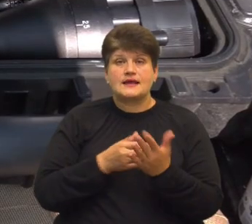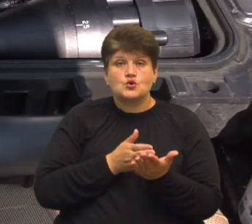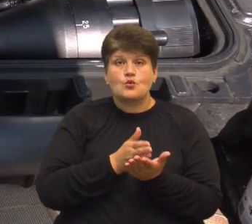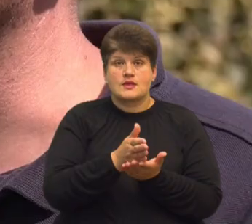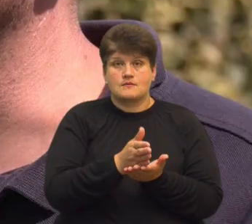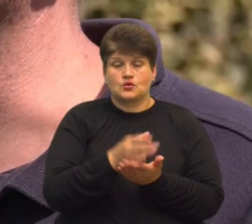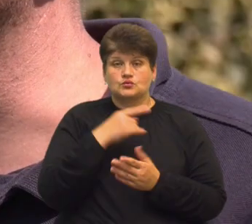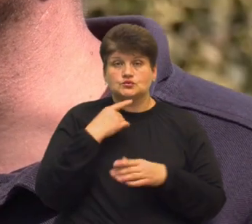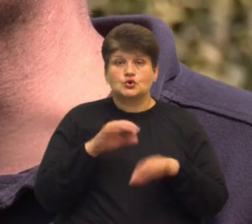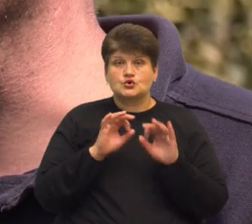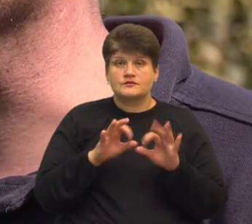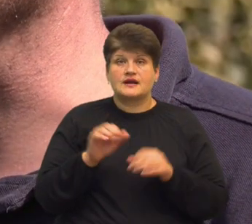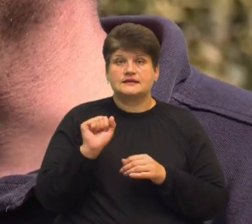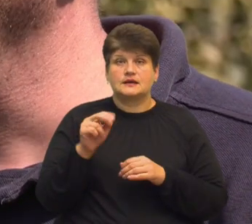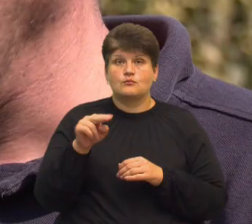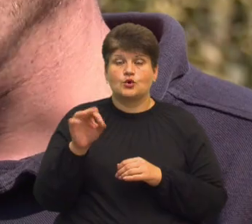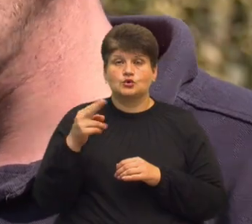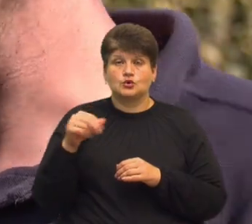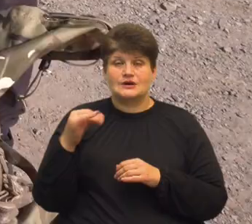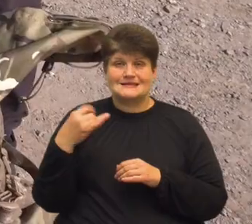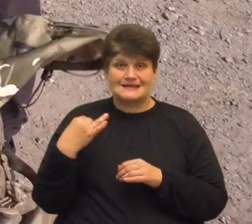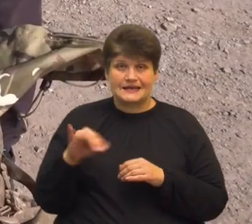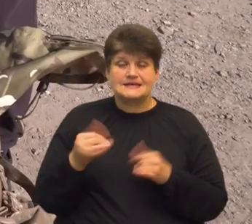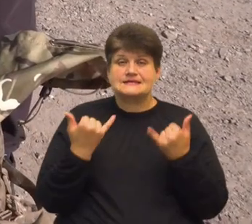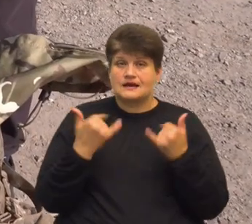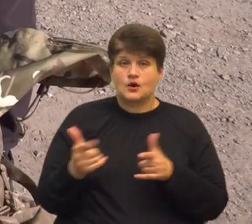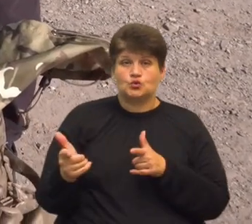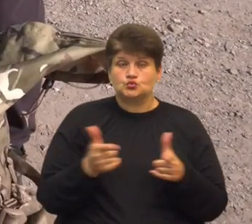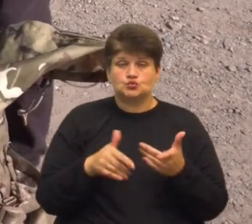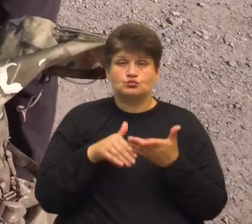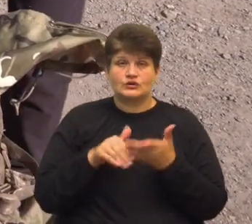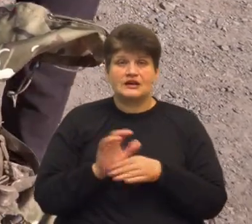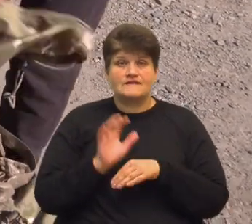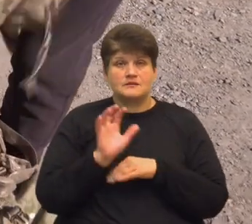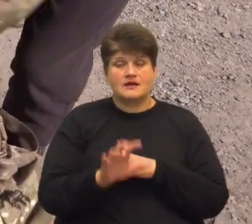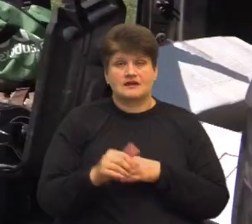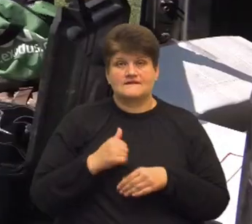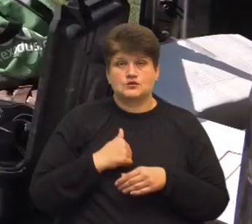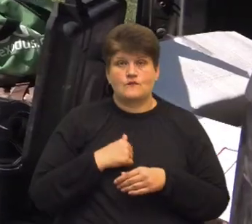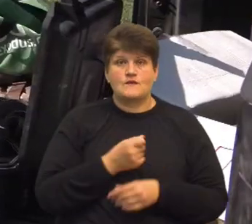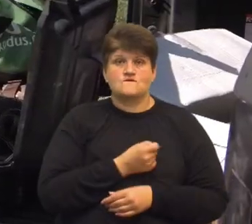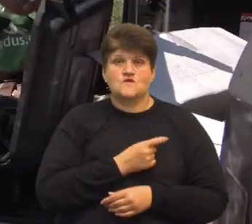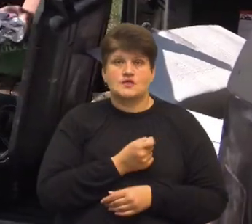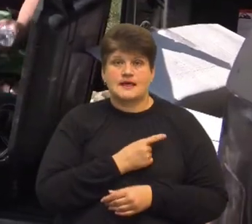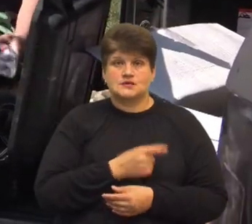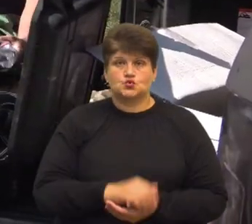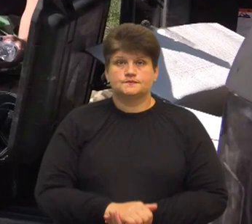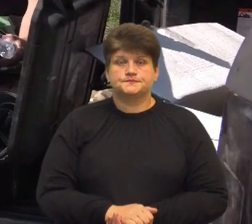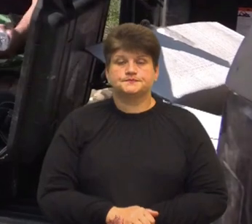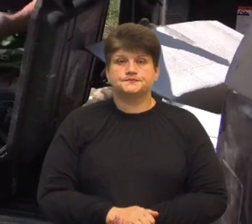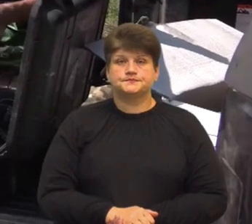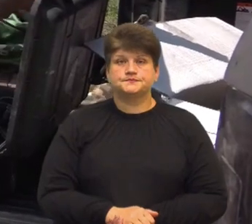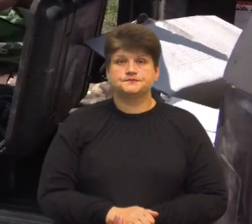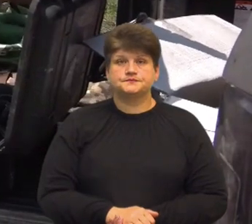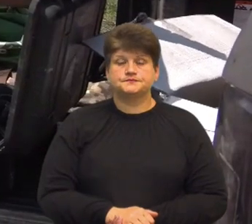розповідає Андрій Подольський. Зараз готують допомогу для відправки військовим в Одесу. Любов Гадомська, Андрій Міц,